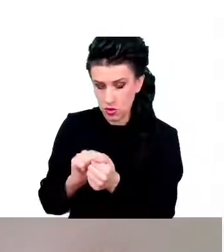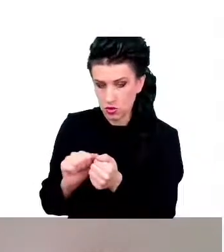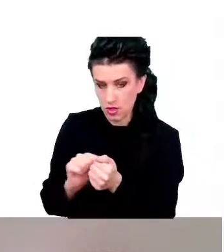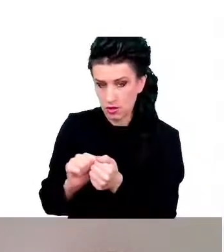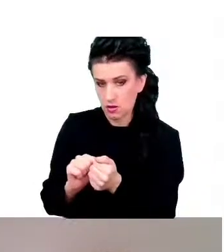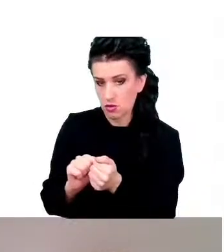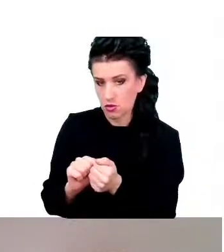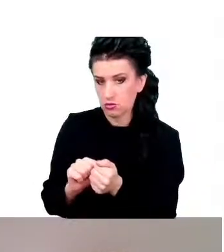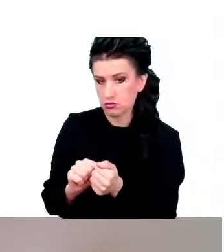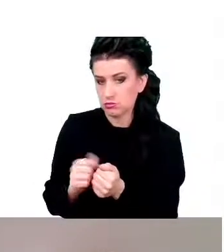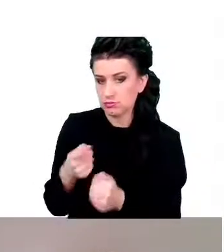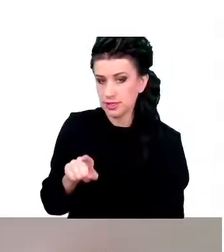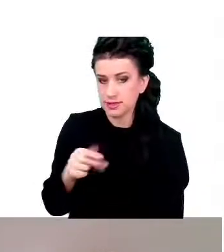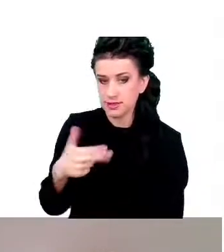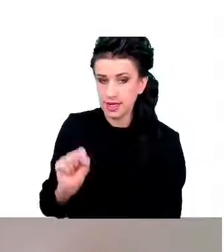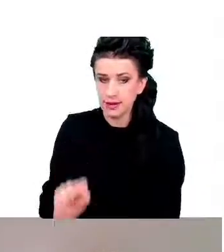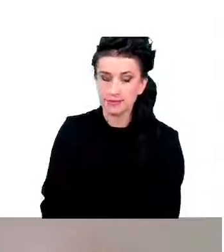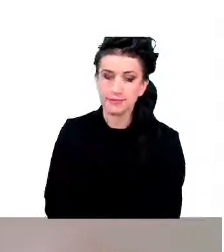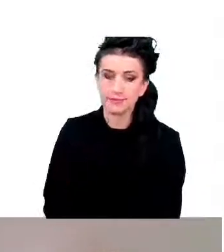uszkodzonego DNA.